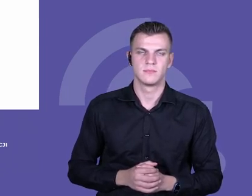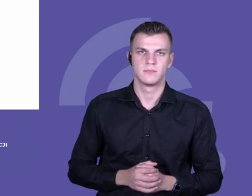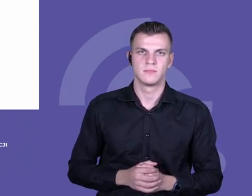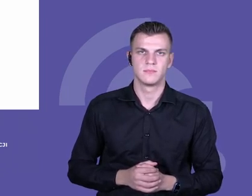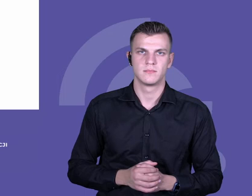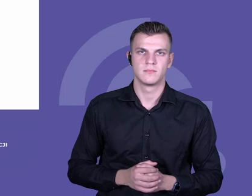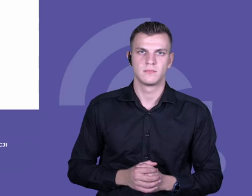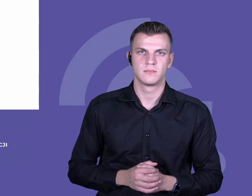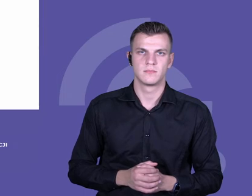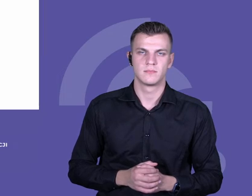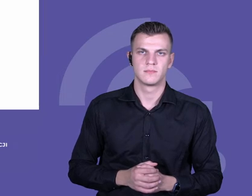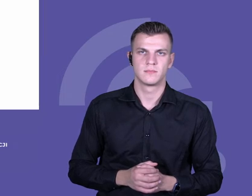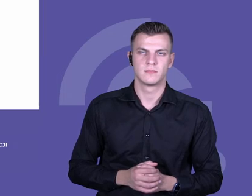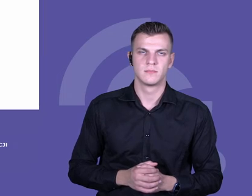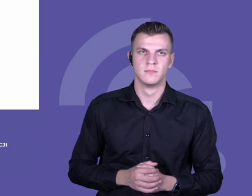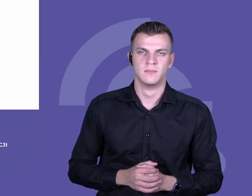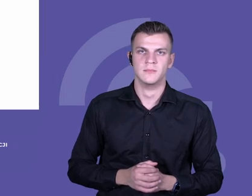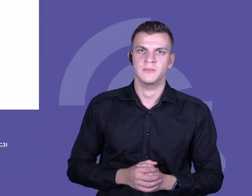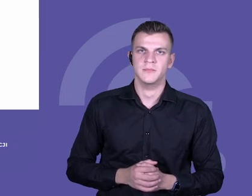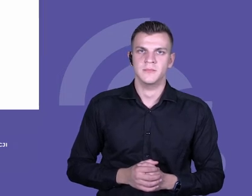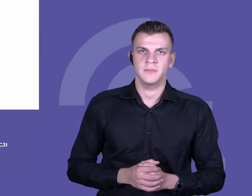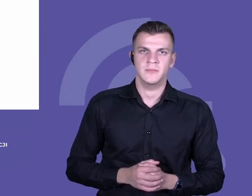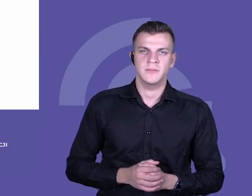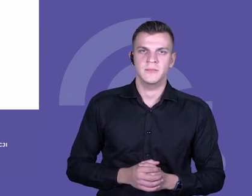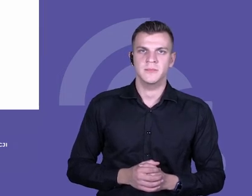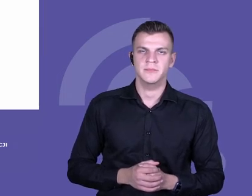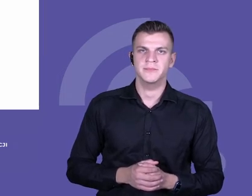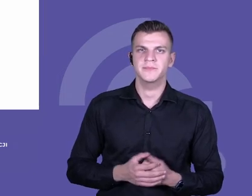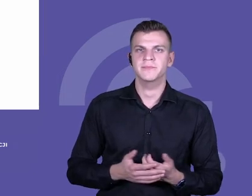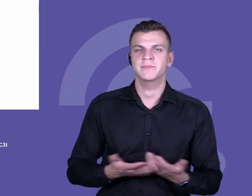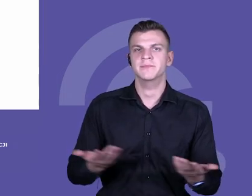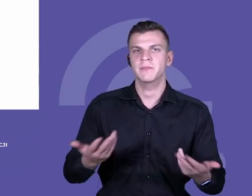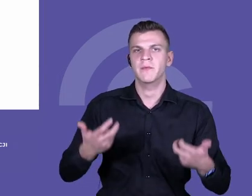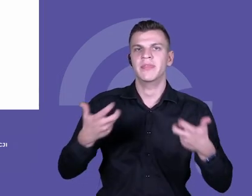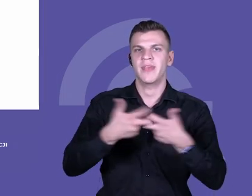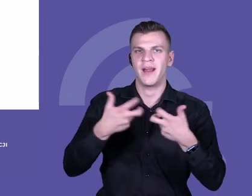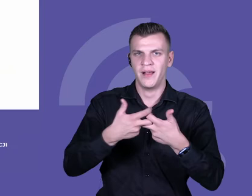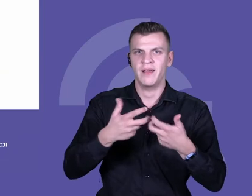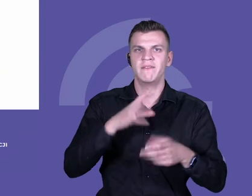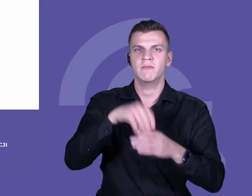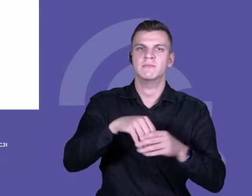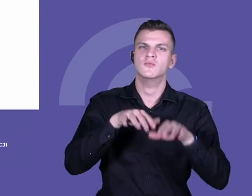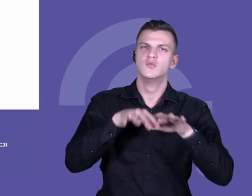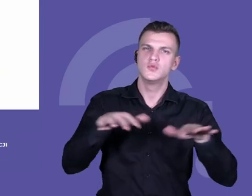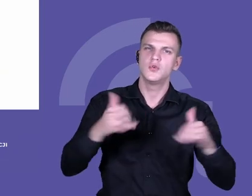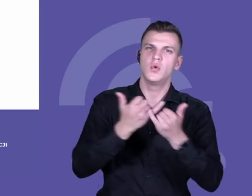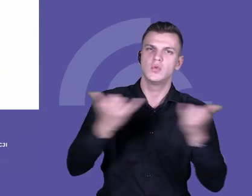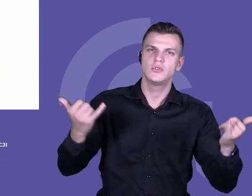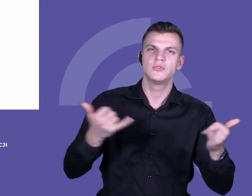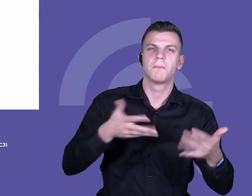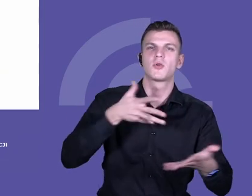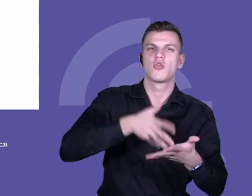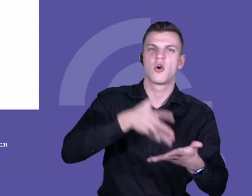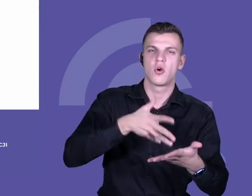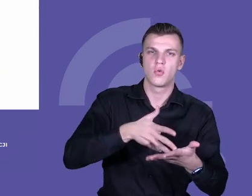pracę uczniów, jeżeli wejdziemy online, jest wiele takich protokołów, gdzie można